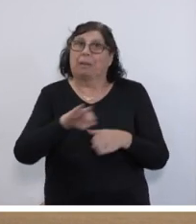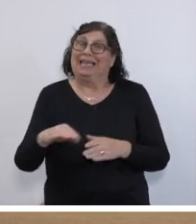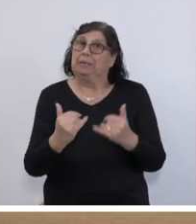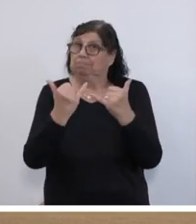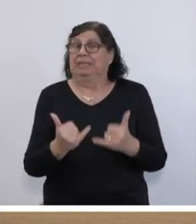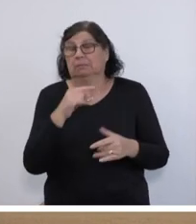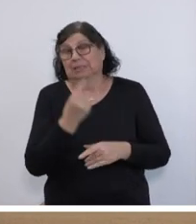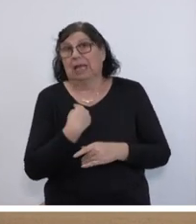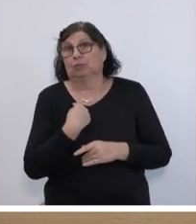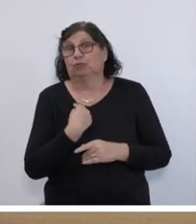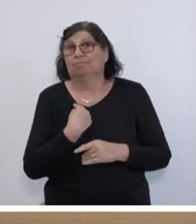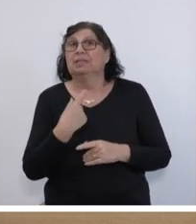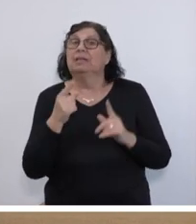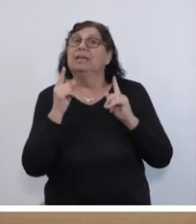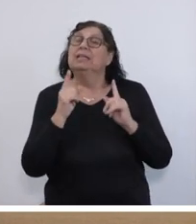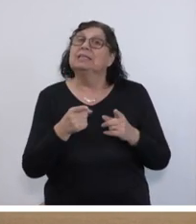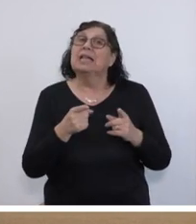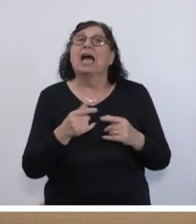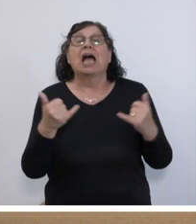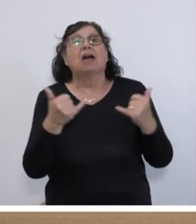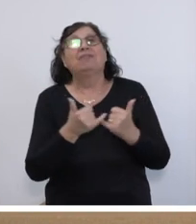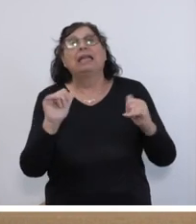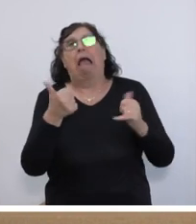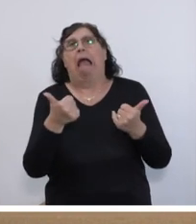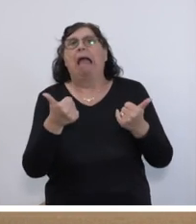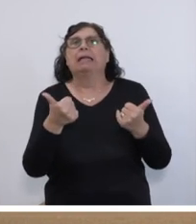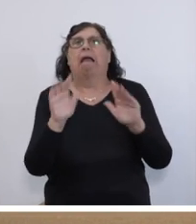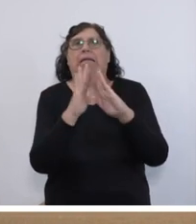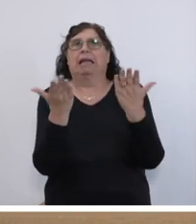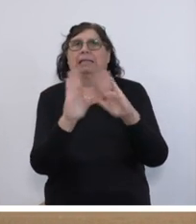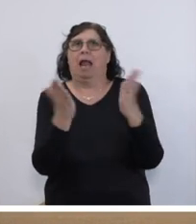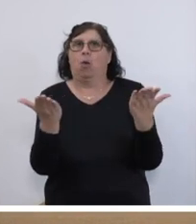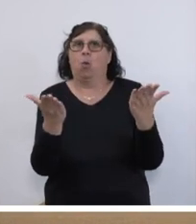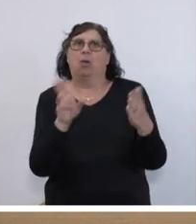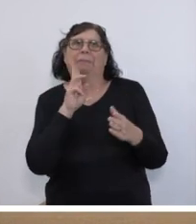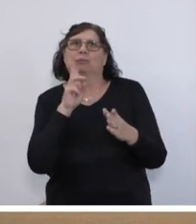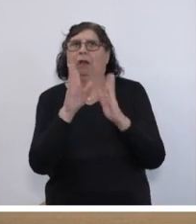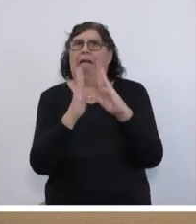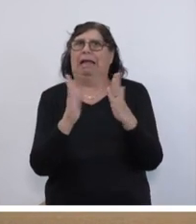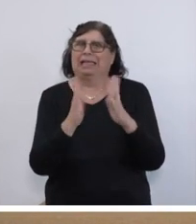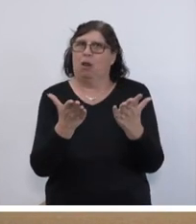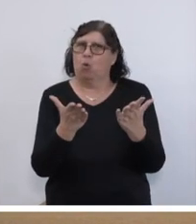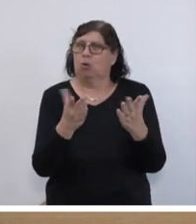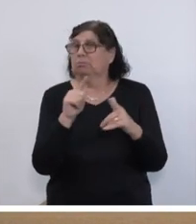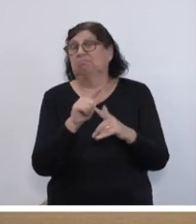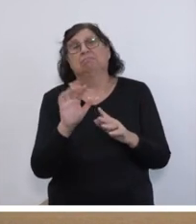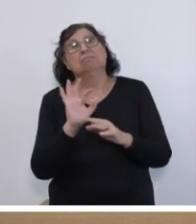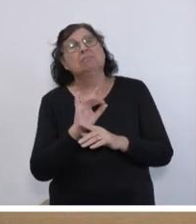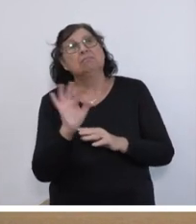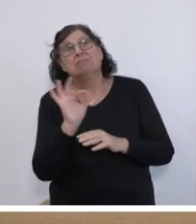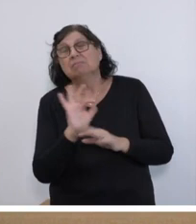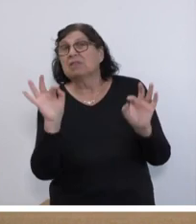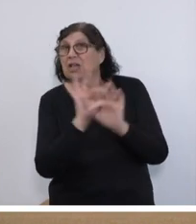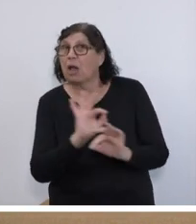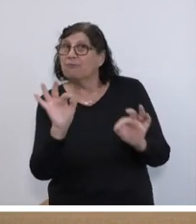es ist wie ein Warenhauskatalog. Und das ist immer die Gefahr eines Warenhauskataloges, er